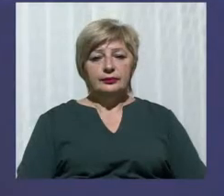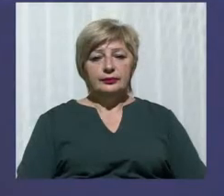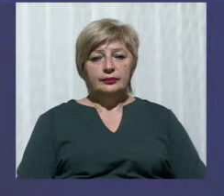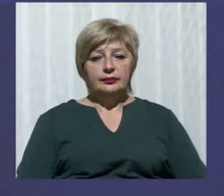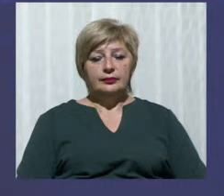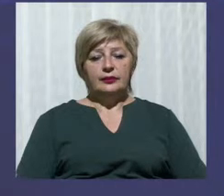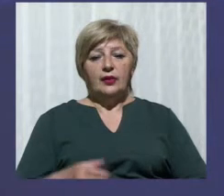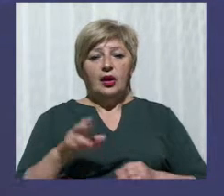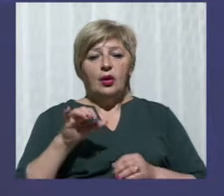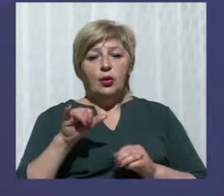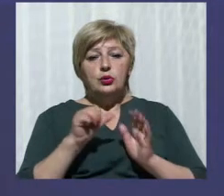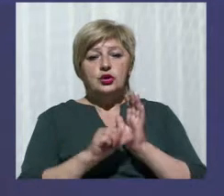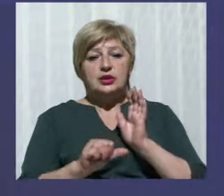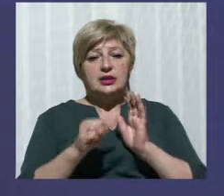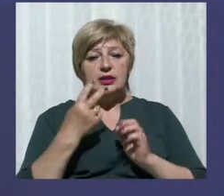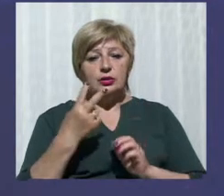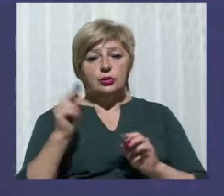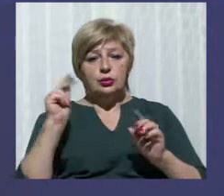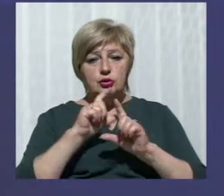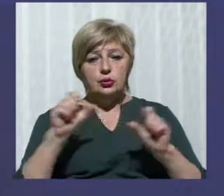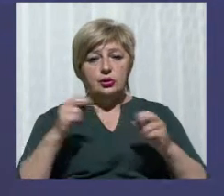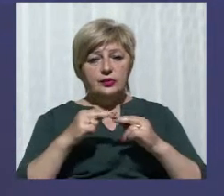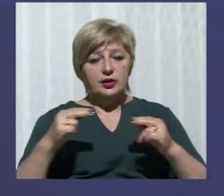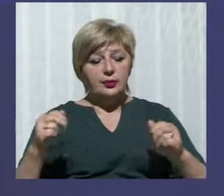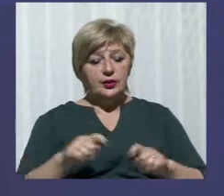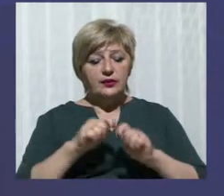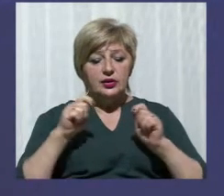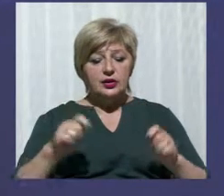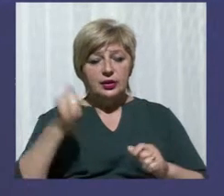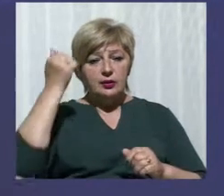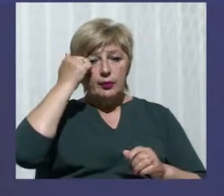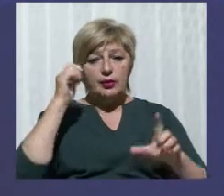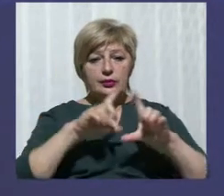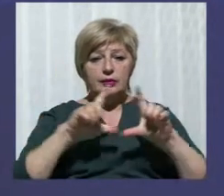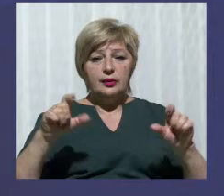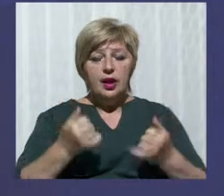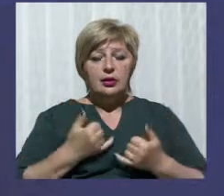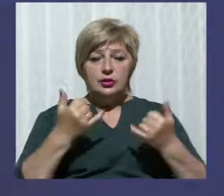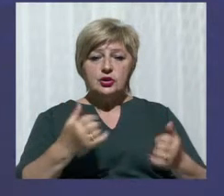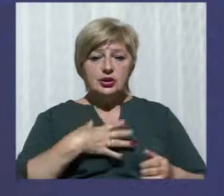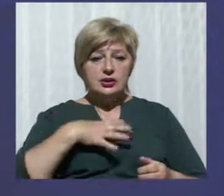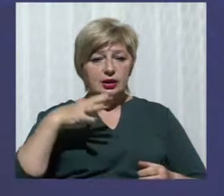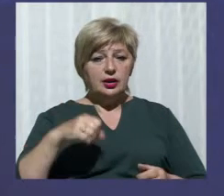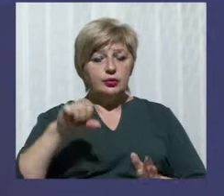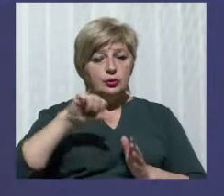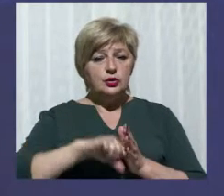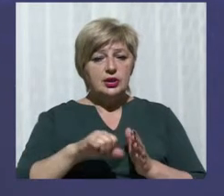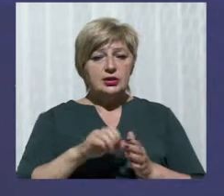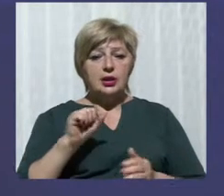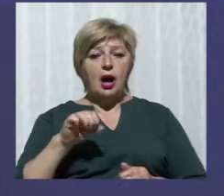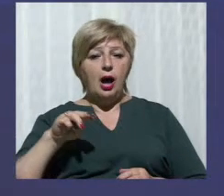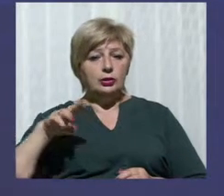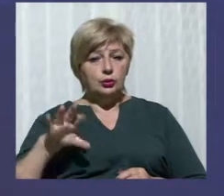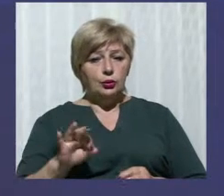У 62-й школі у Дніпрі відкрили меморіальну дошку на честь загибого учасника АТО, який навчався